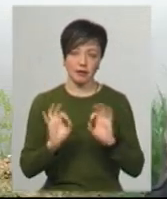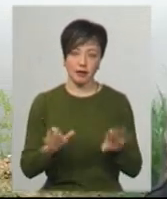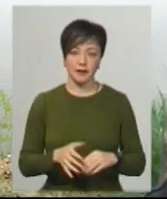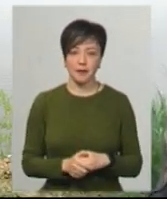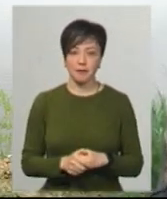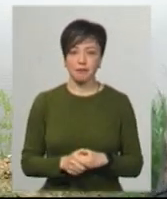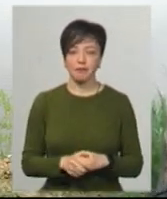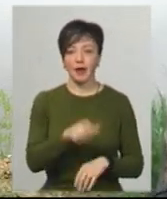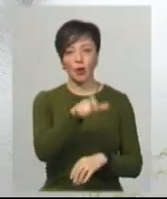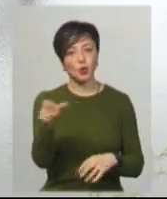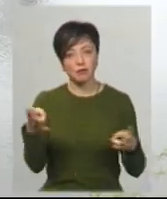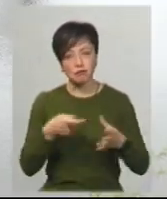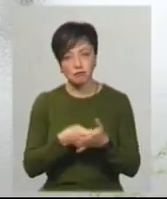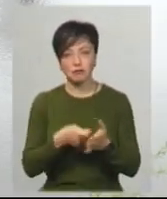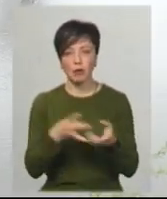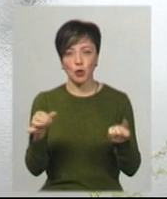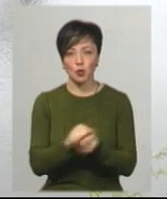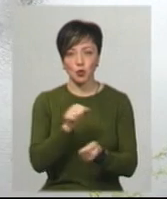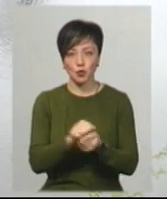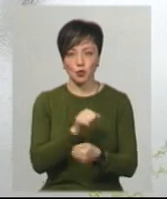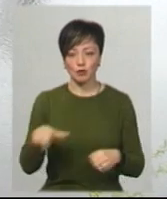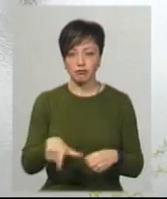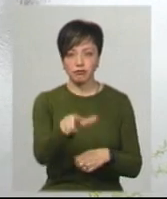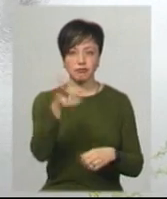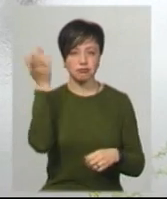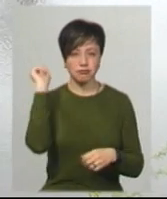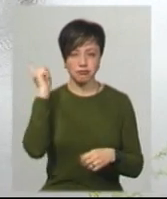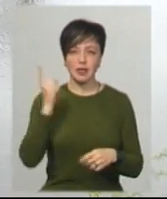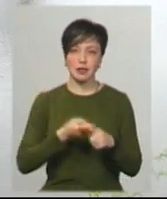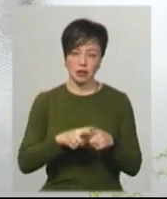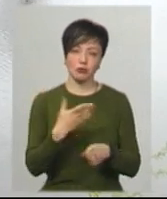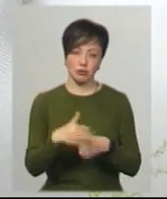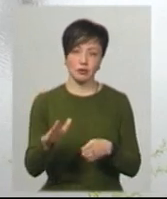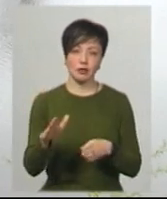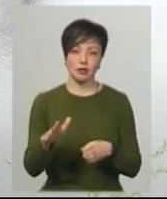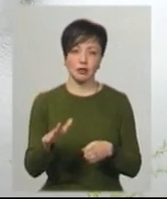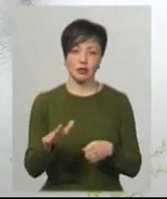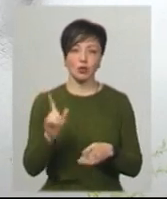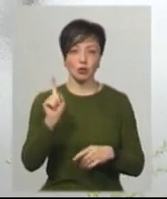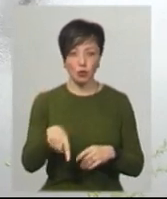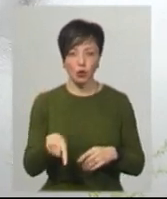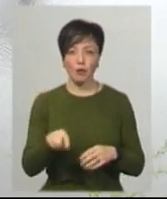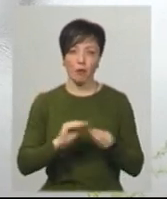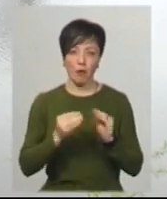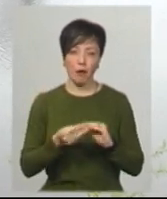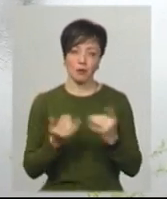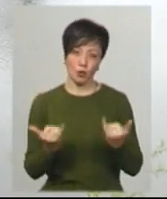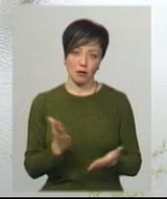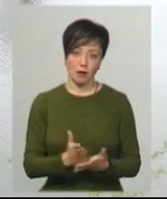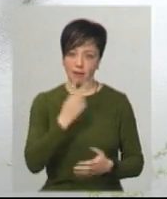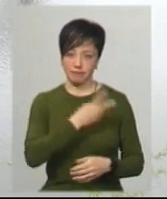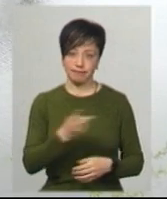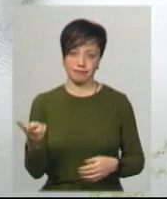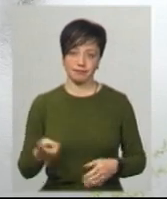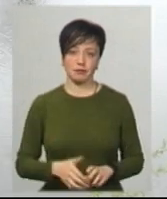нагодувати потрібно. Зробили мельоративні роботи, це частина тої проблеми, яку ми сьогодні